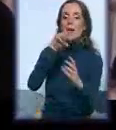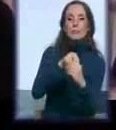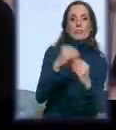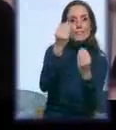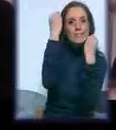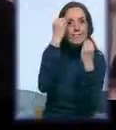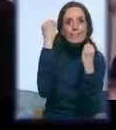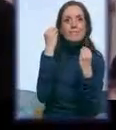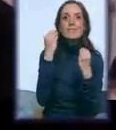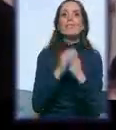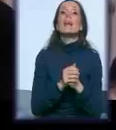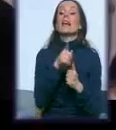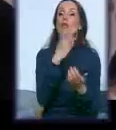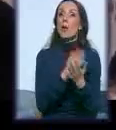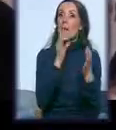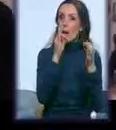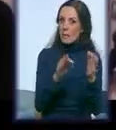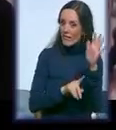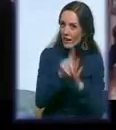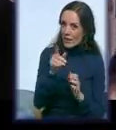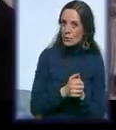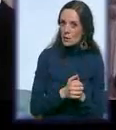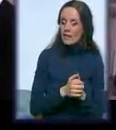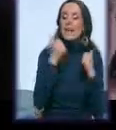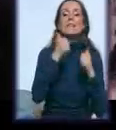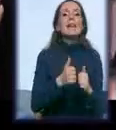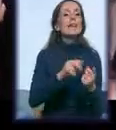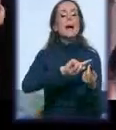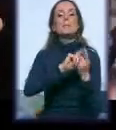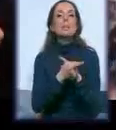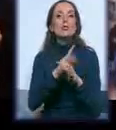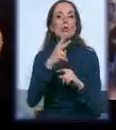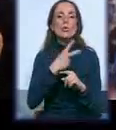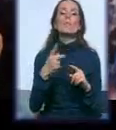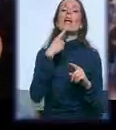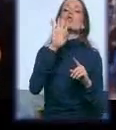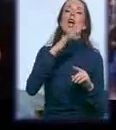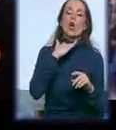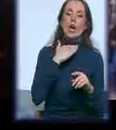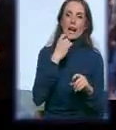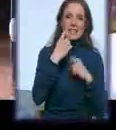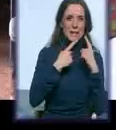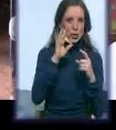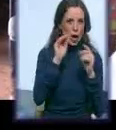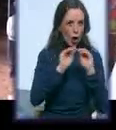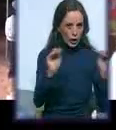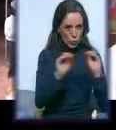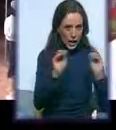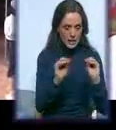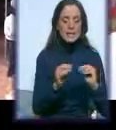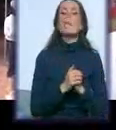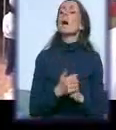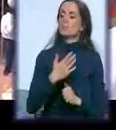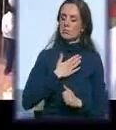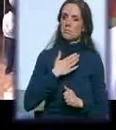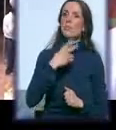rečenice, to je bila ona prava rezultanta. Da prijeđemo u ovo. Kad ste već rekli edukacije, vidim napredak.